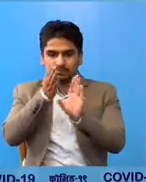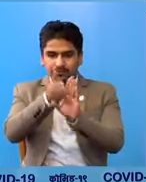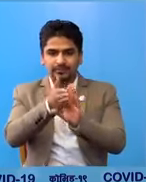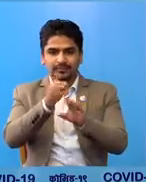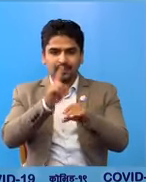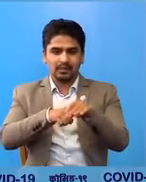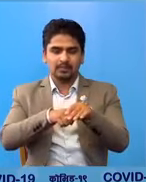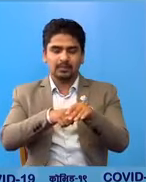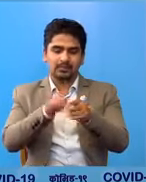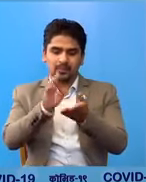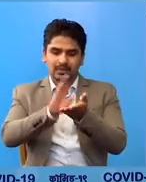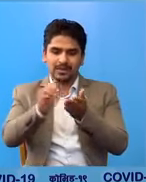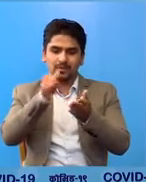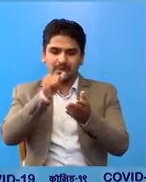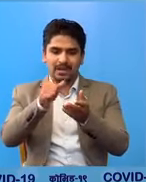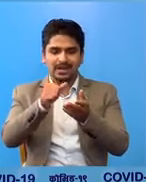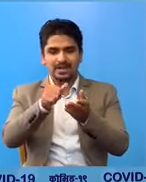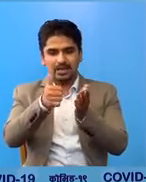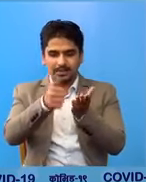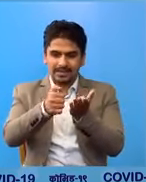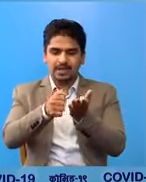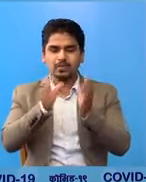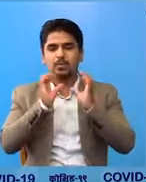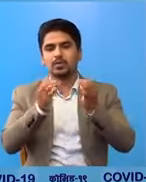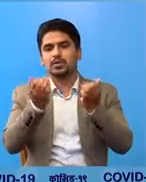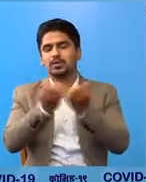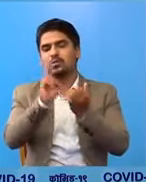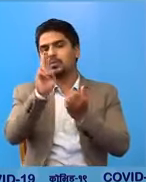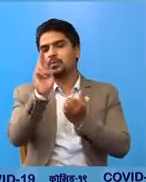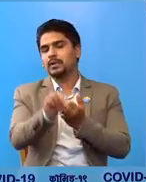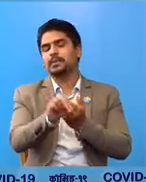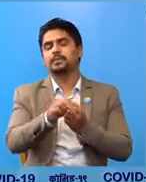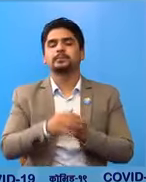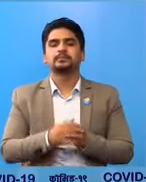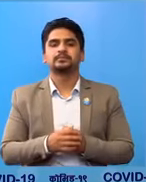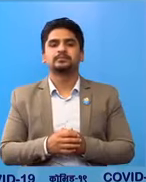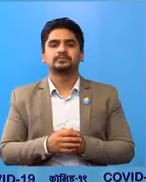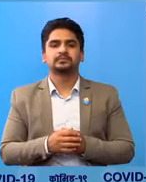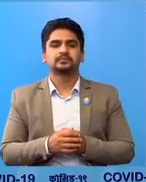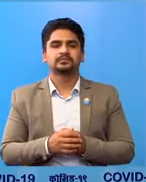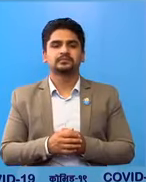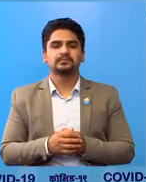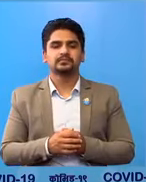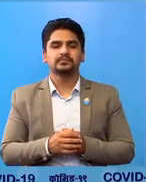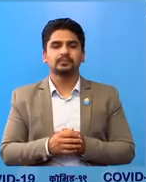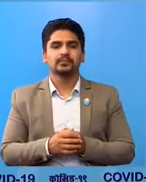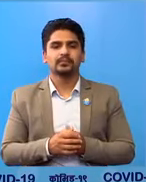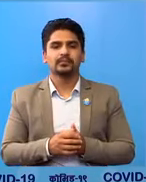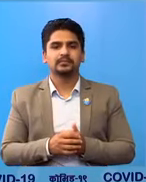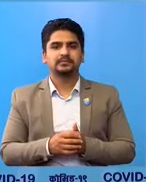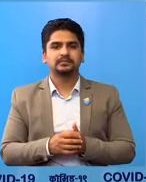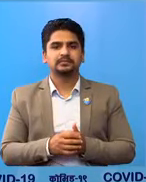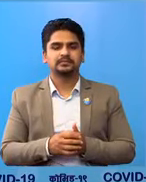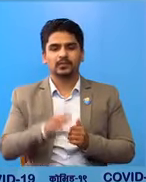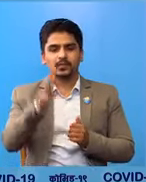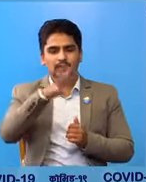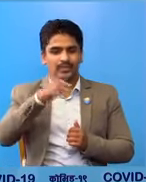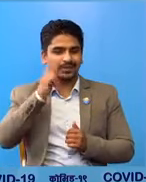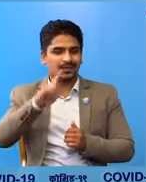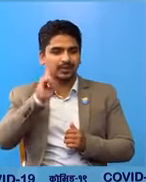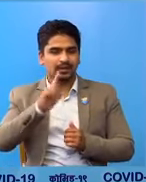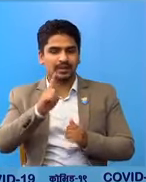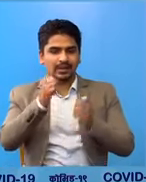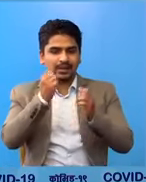अनिवारे रूपले साबुन पानिले हाद दोएको वा सैनिटाइजर प्रयोग गरेको सुनिश्चेत गर्ने प्रतेक दिन